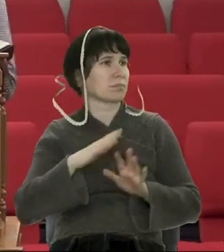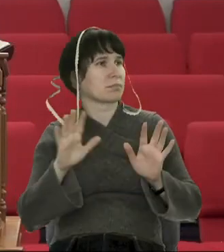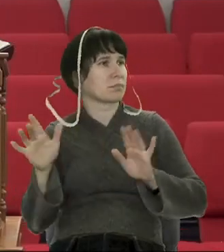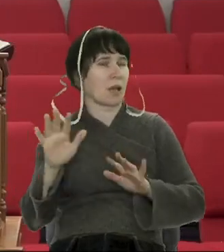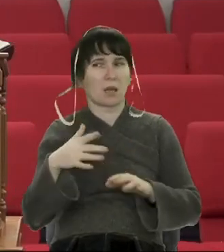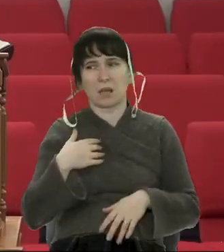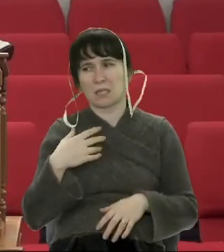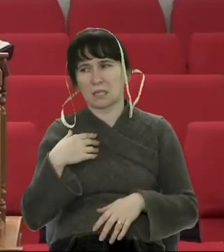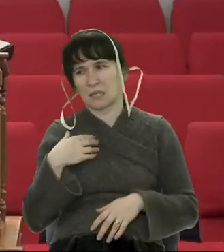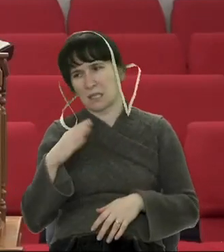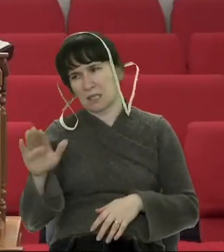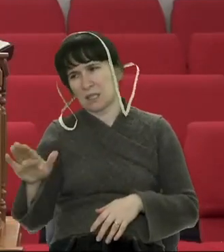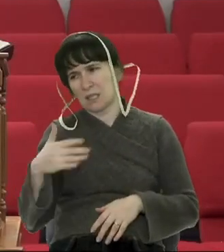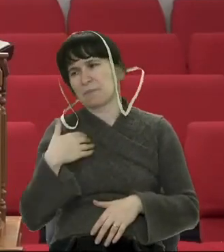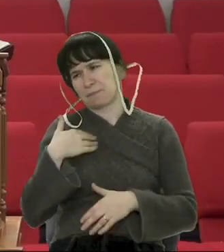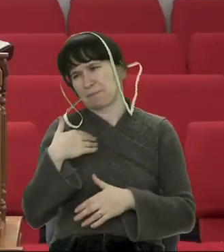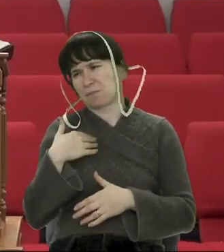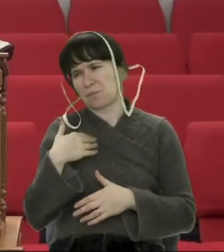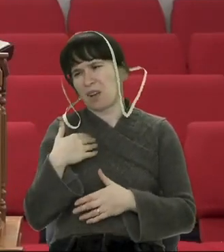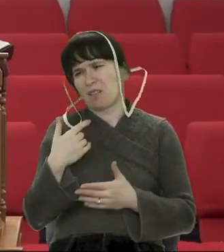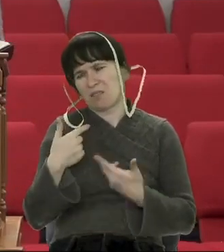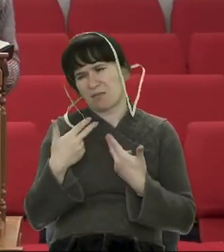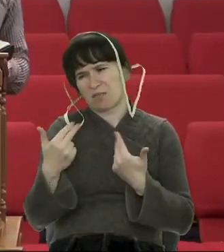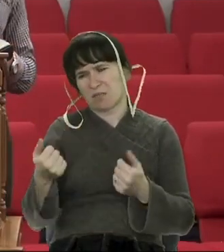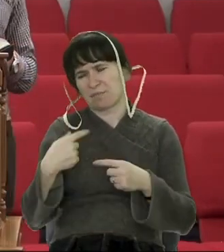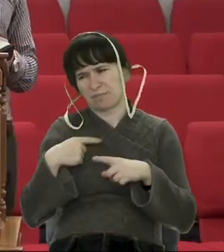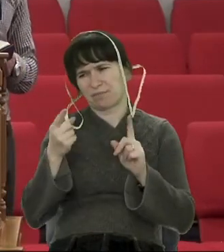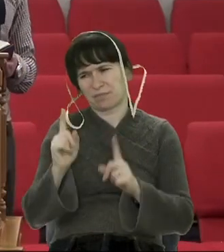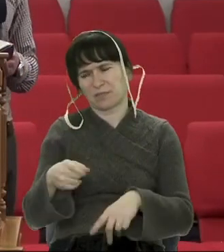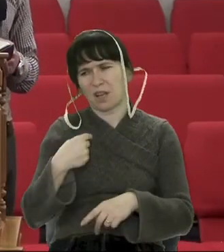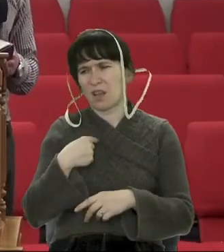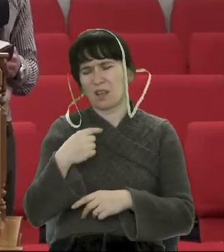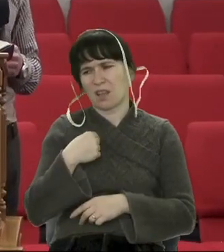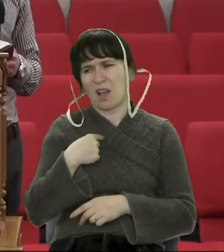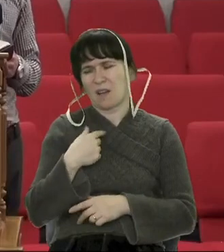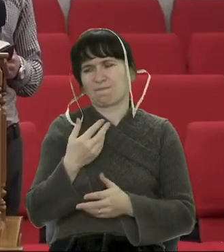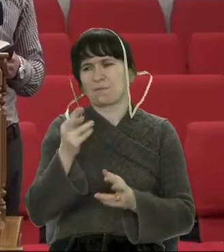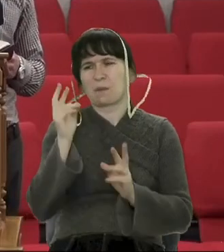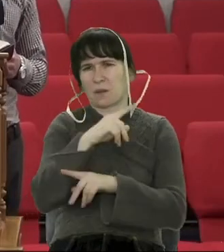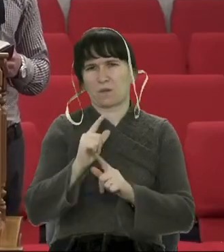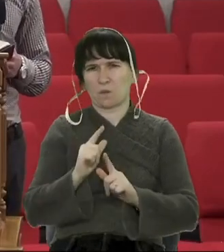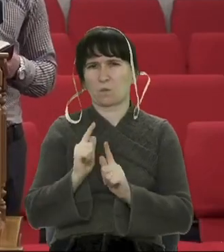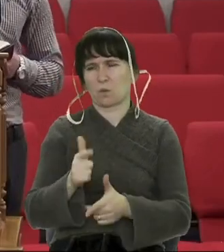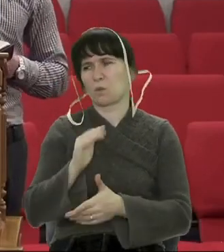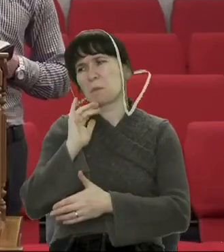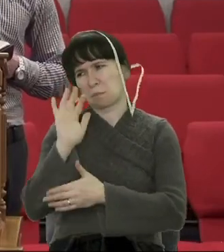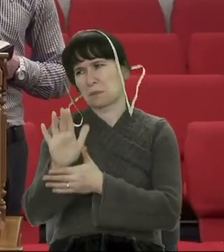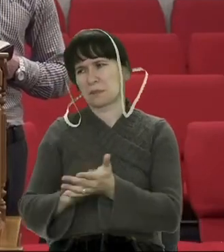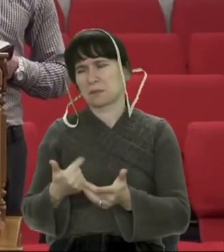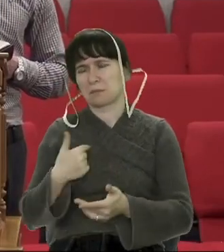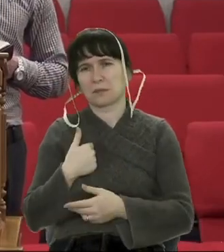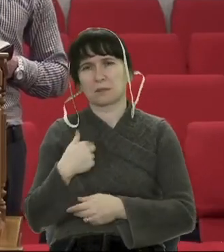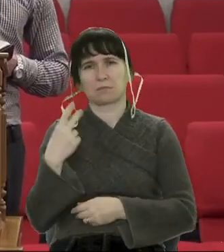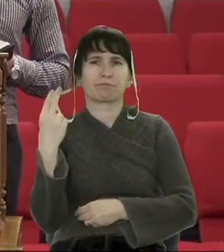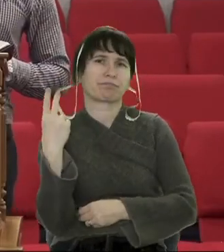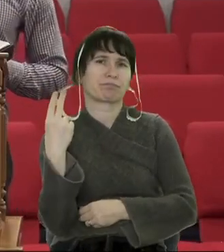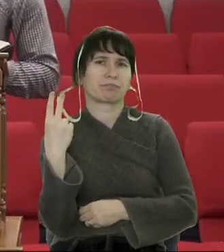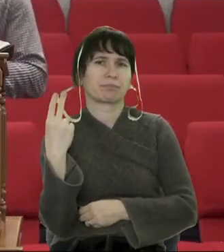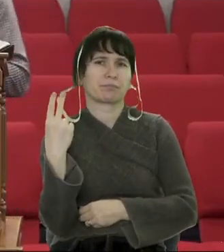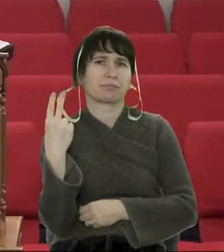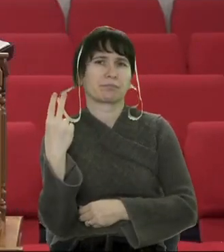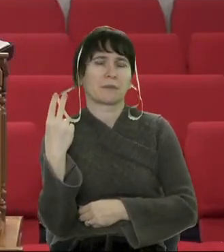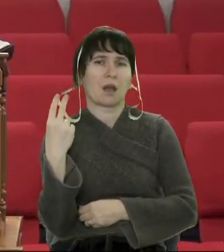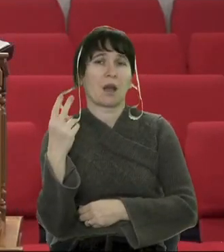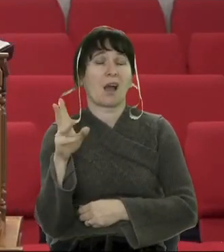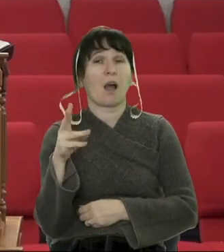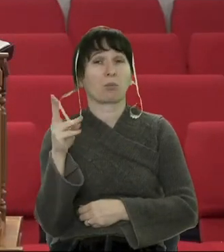або ти все-таки визнаєш і підійдеш і скажеш людині, чоловіче, я тебе підвів, прости мене. А є